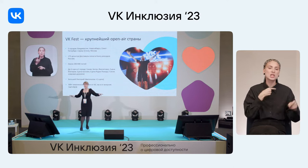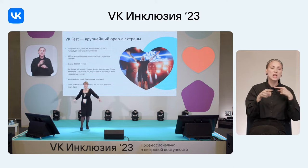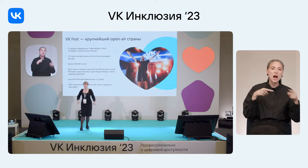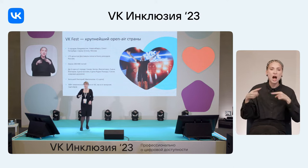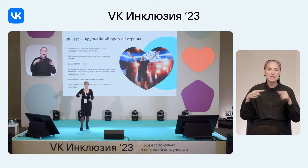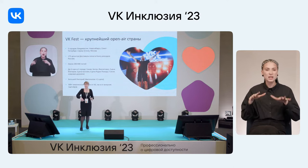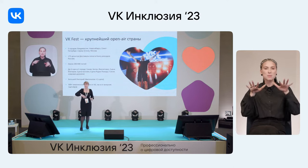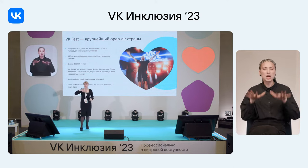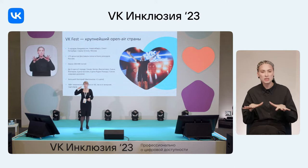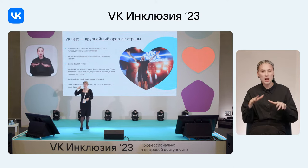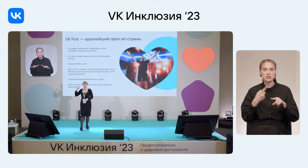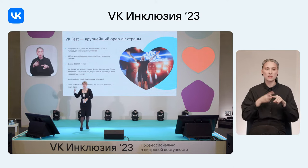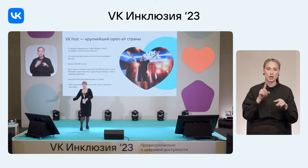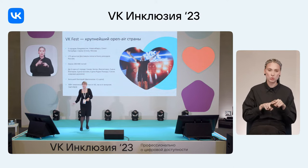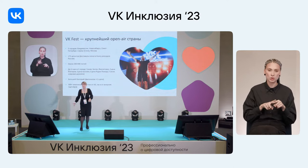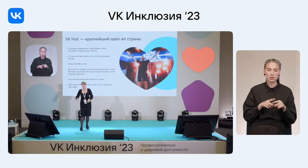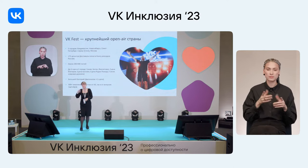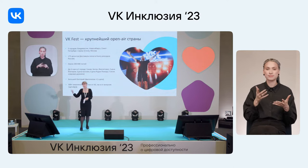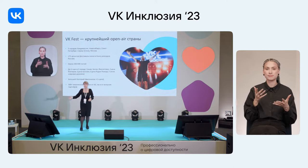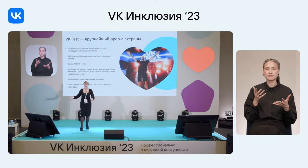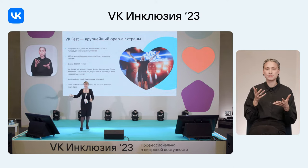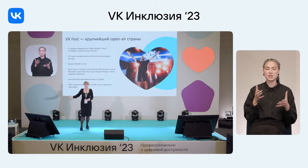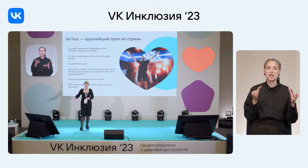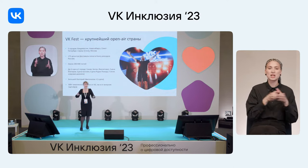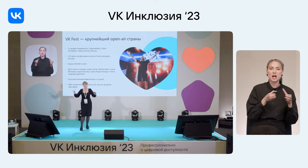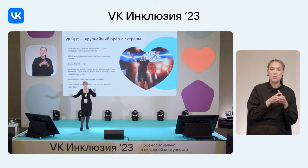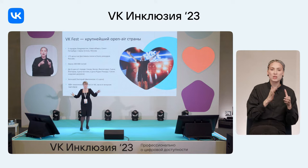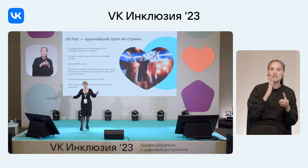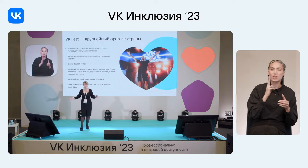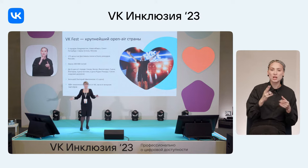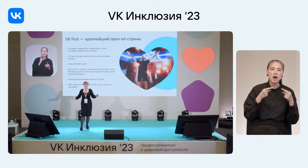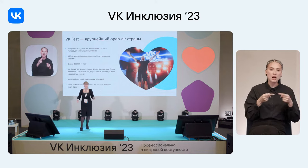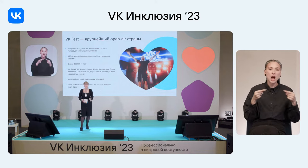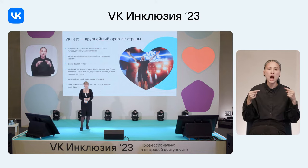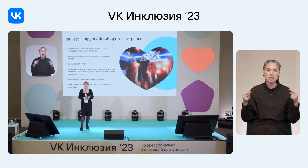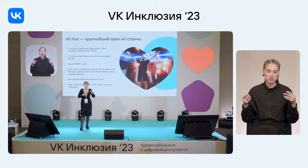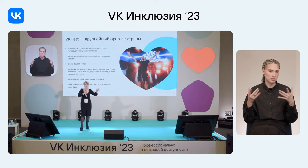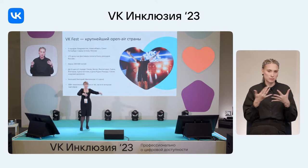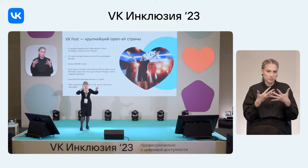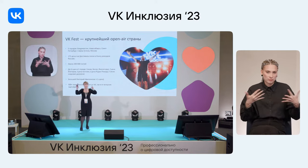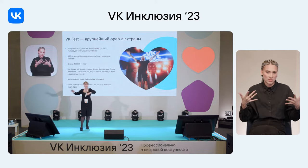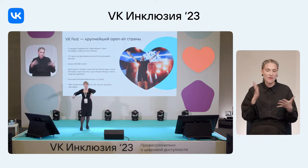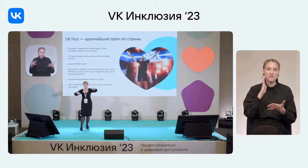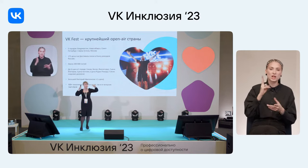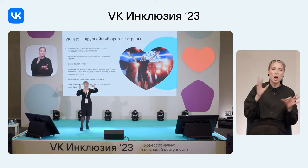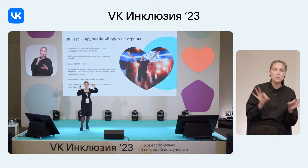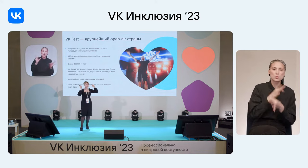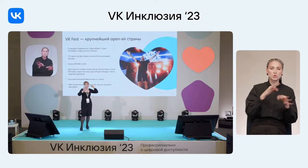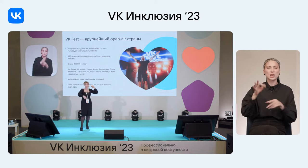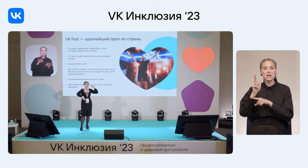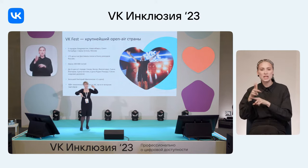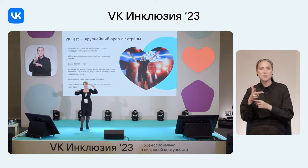пространства, которые застроены и командами ВК разными совершенно продуктами. ВК-музыка, клипы,